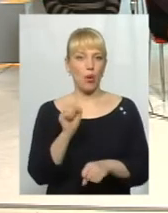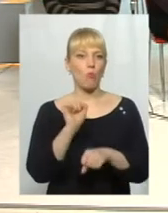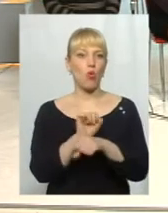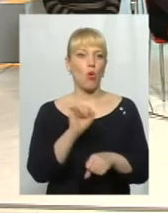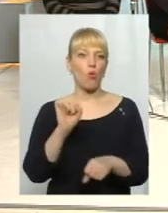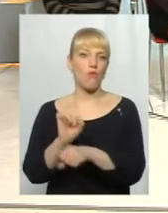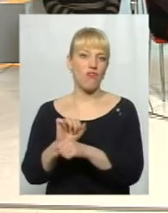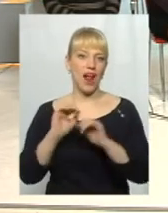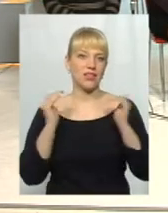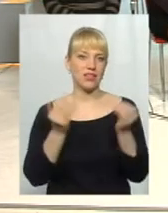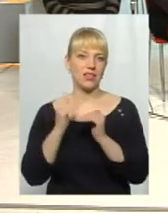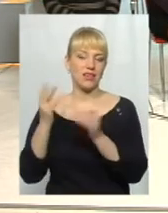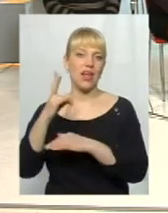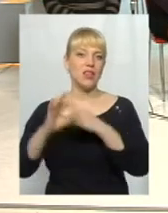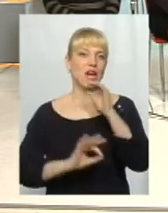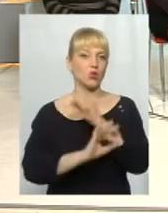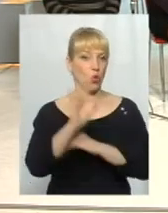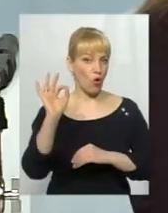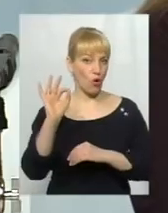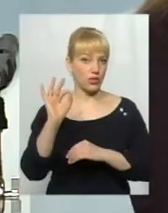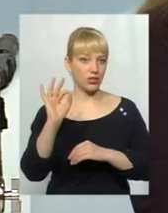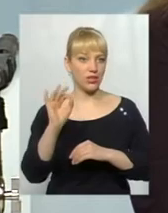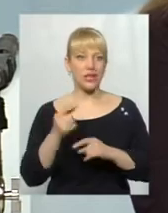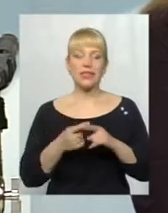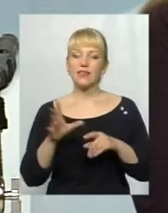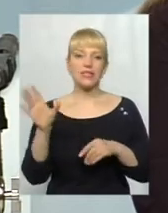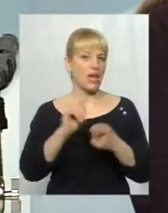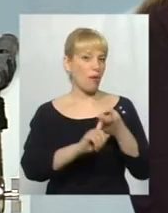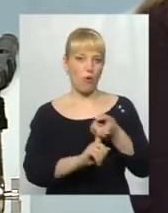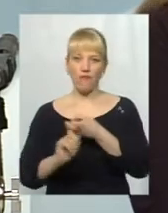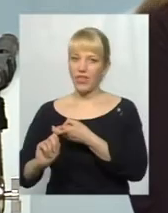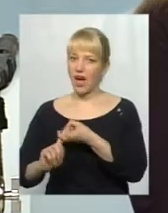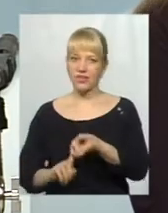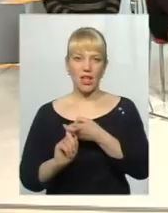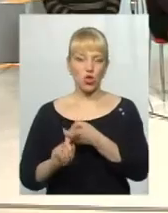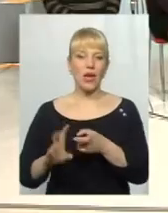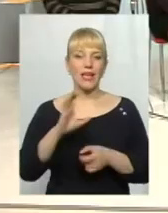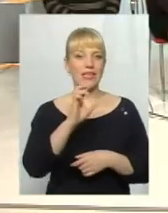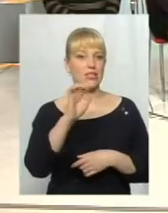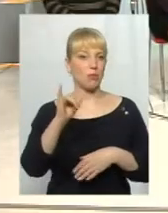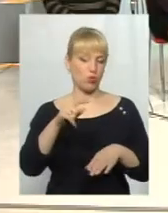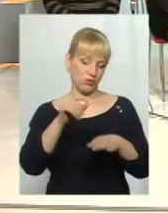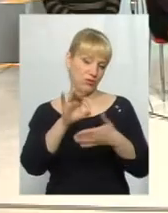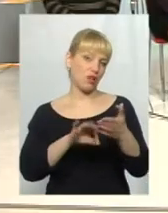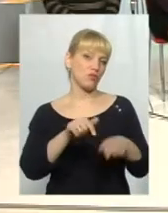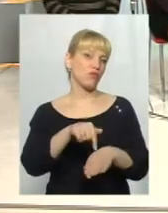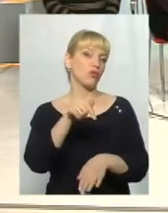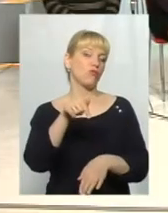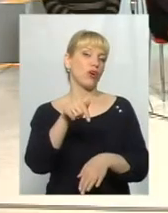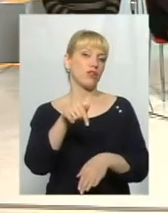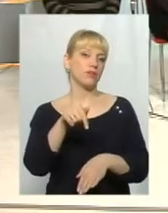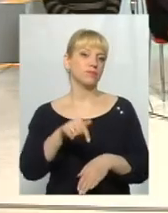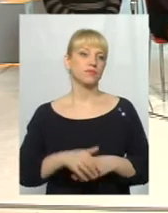Сході. Це настільки все пов'язано. І, скажімо, висеки України відреагували. Звичайно.